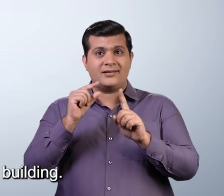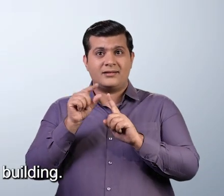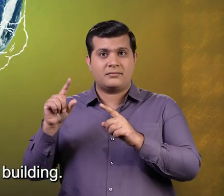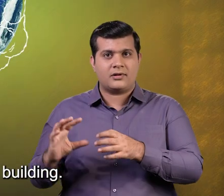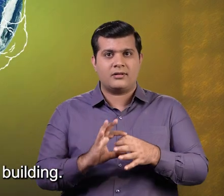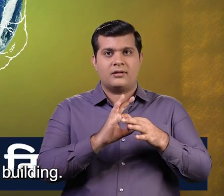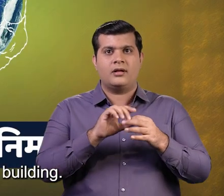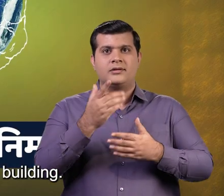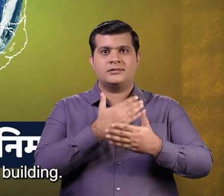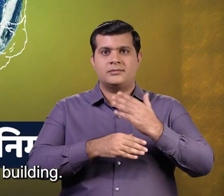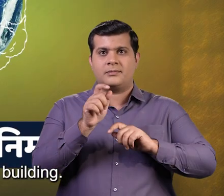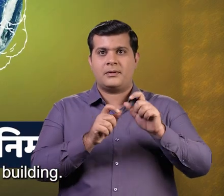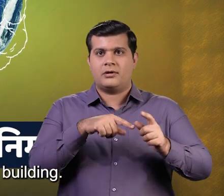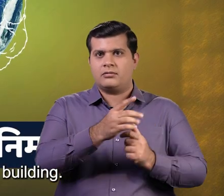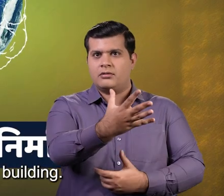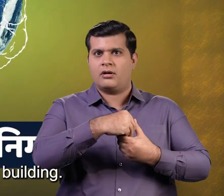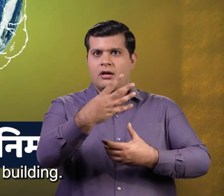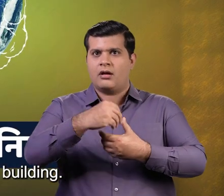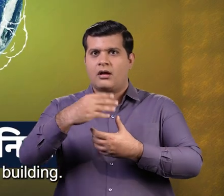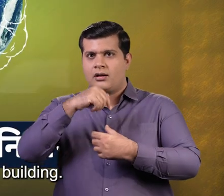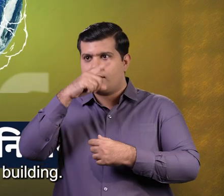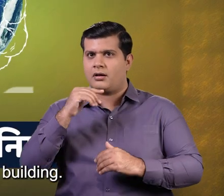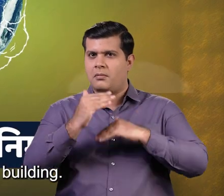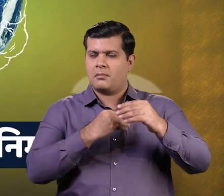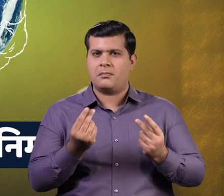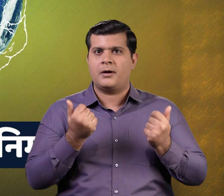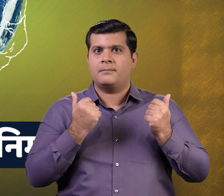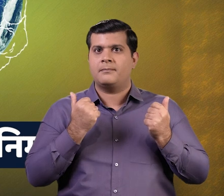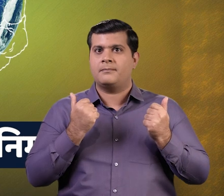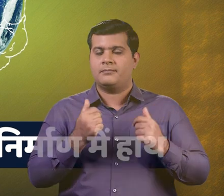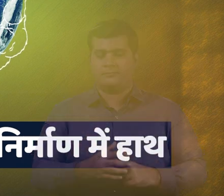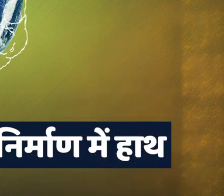के साथ दिव्यांग जन बटा रहे है राष्ट्र निर्माड में हाथ